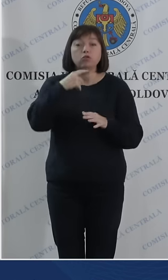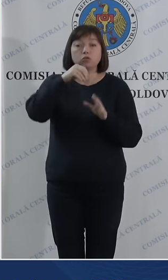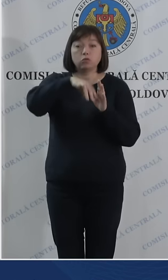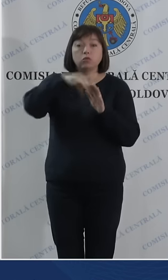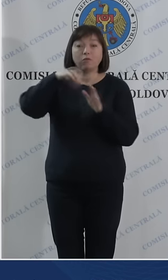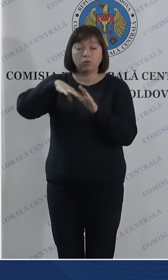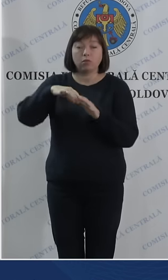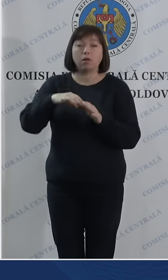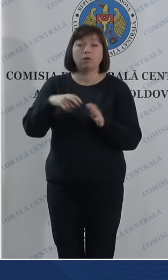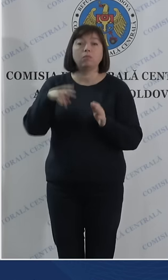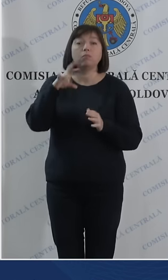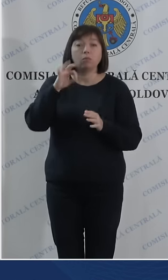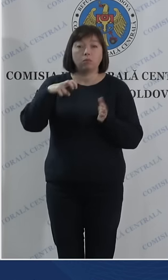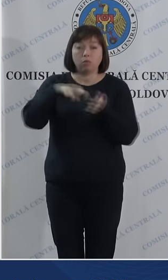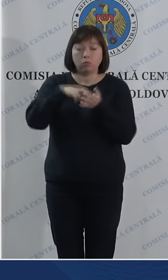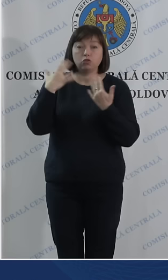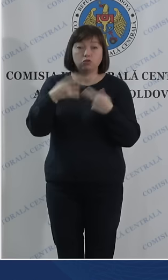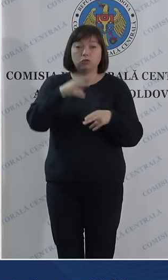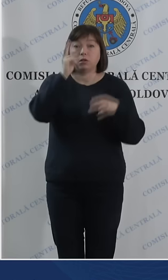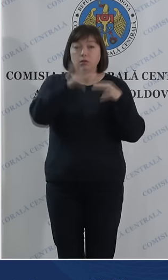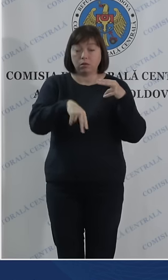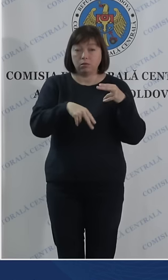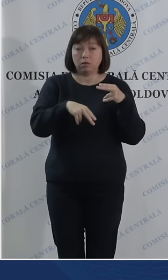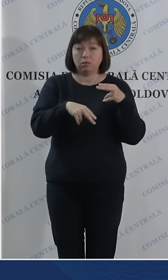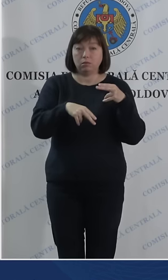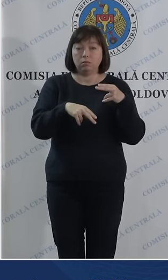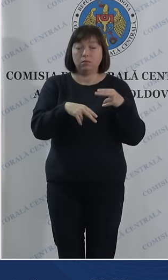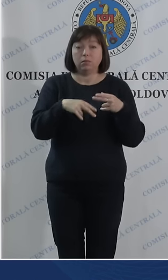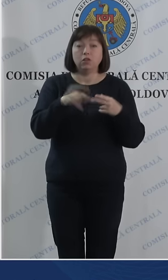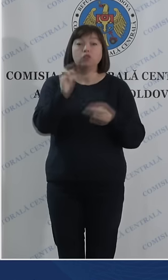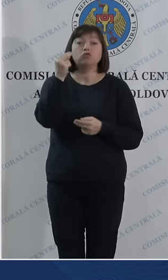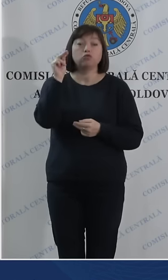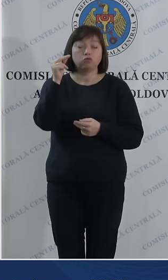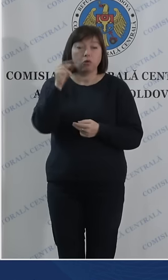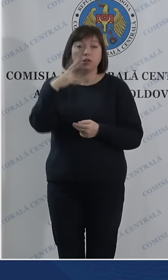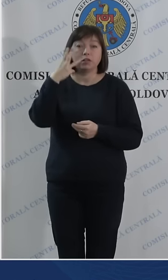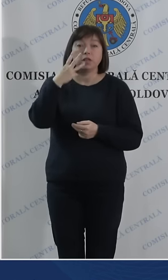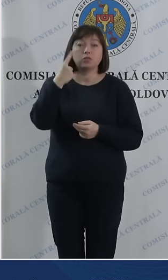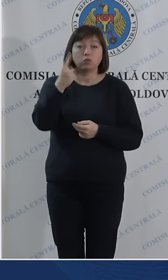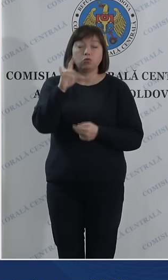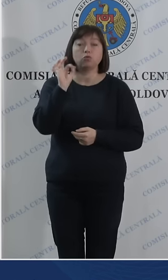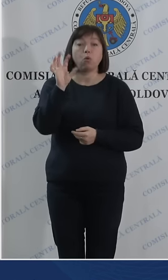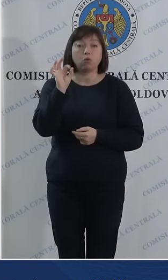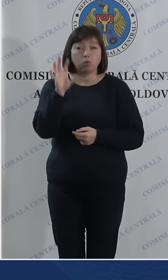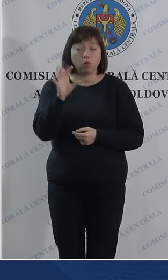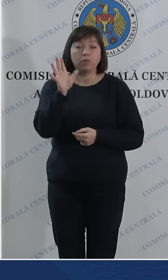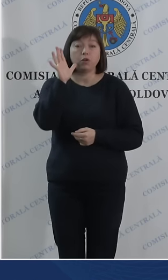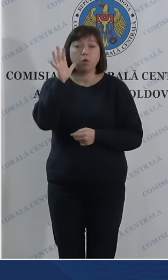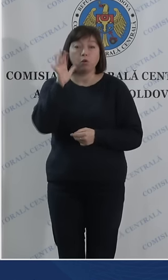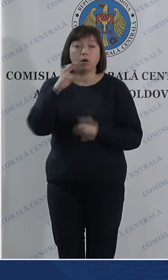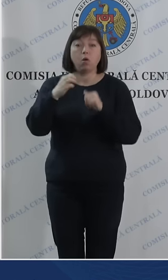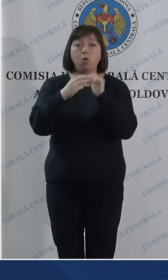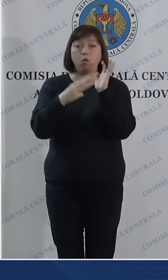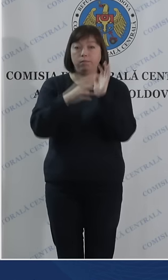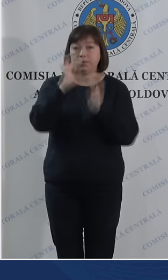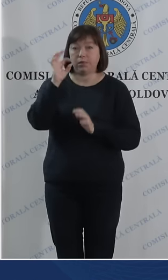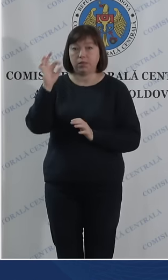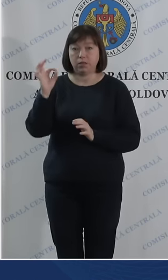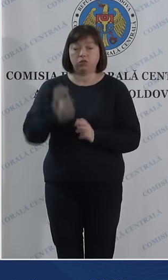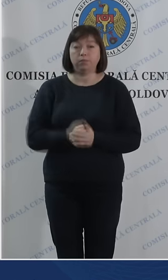votare prin corespondență s-a încheiat în ziua de joi, 31 octombrie, ora 18.00.